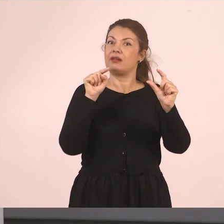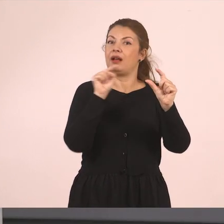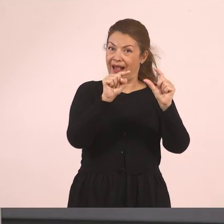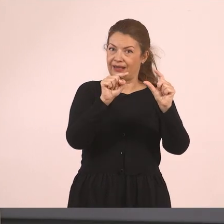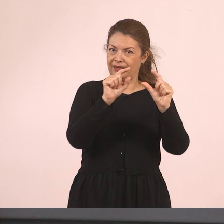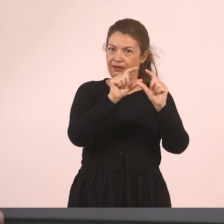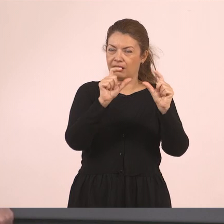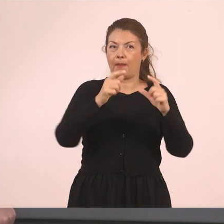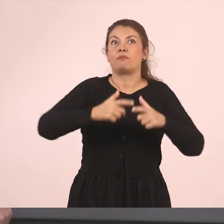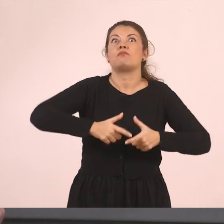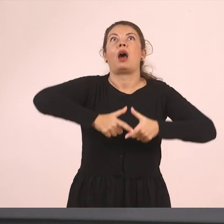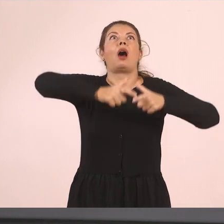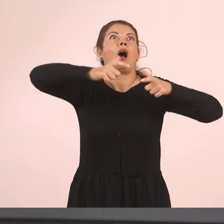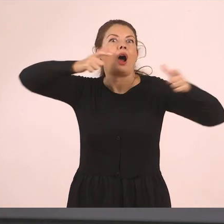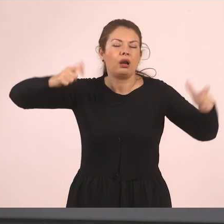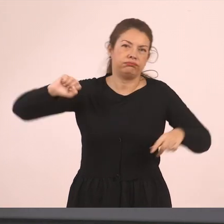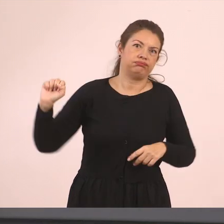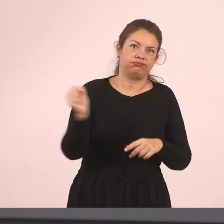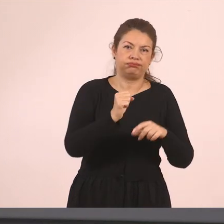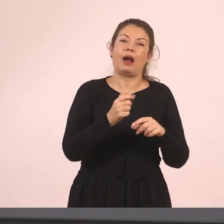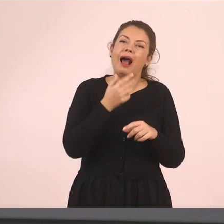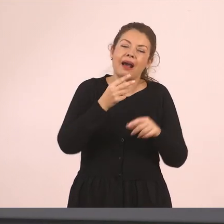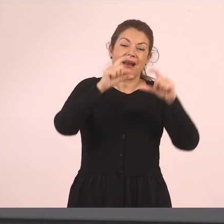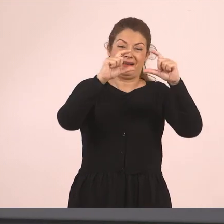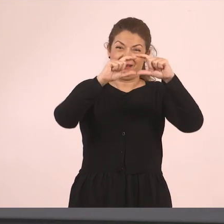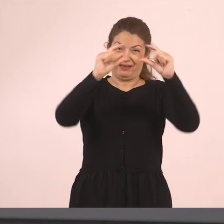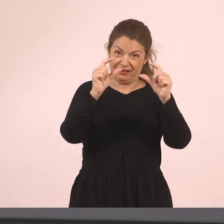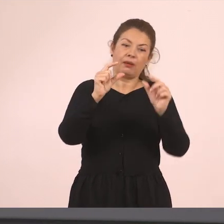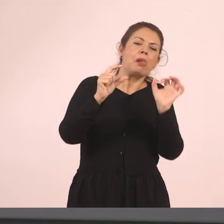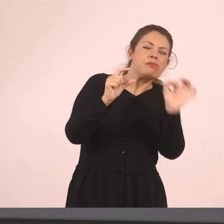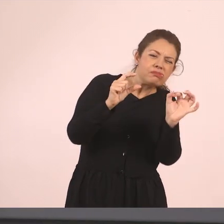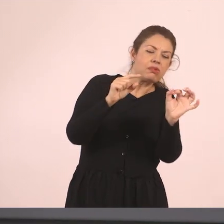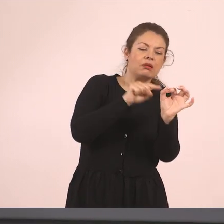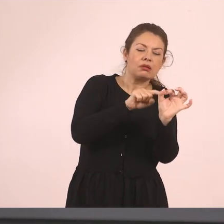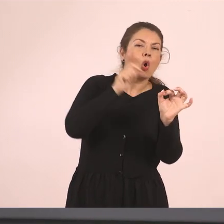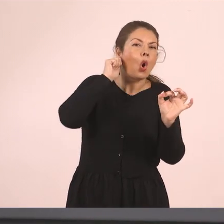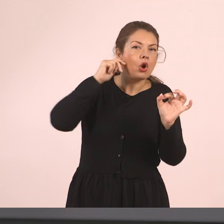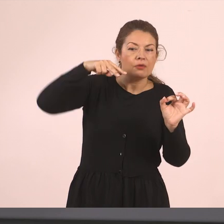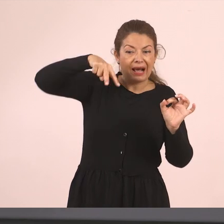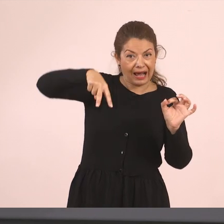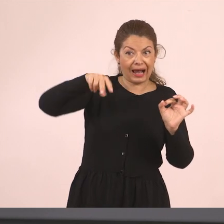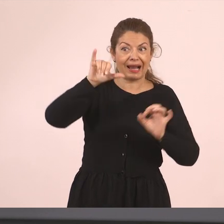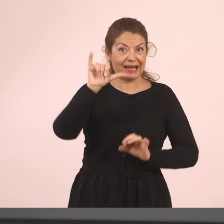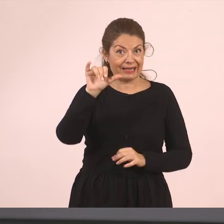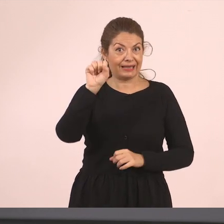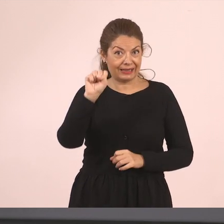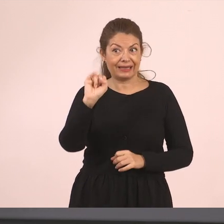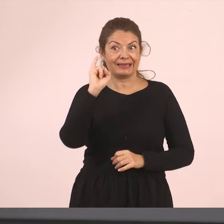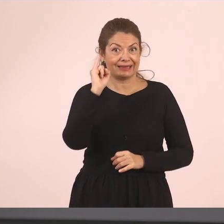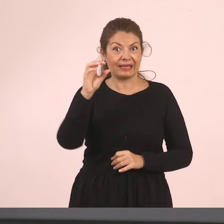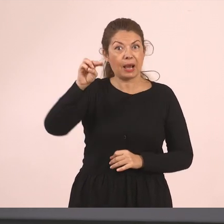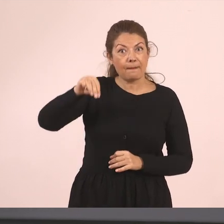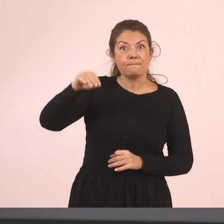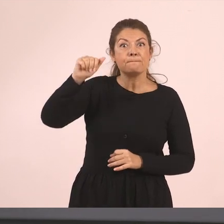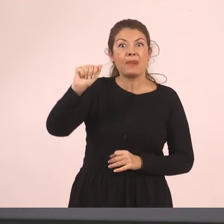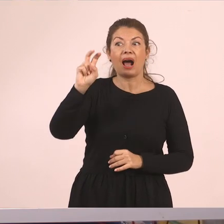Ακαρνανίας. Η μεγαλύτερη, με αδερφή της, πολύ κοντά τη λησιμαχία. Και εδώ θέλω να σας δώσω το εξής